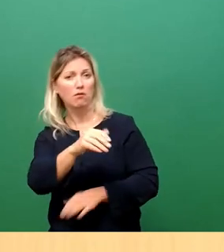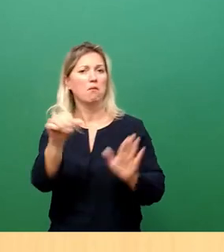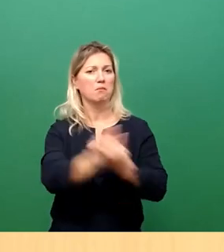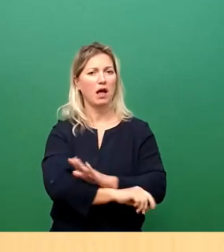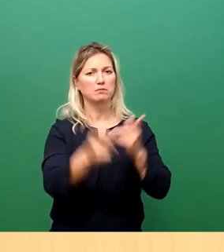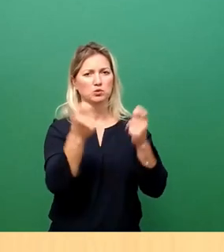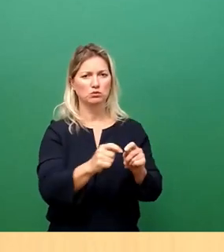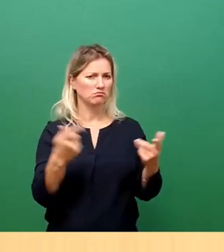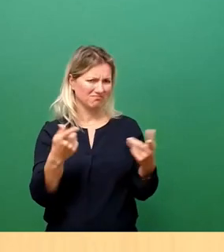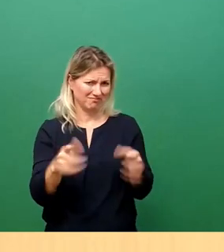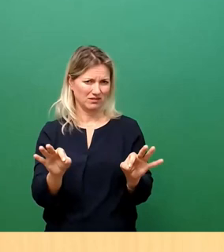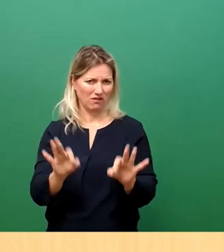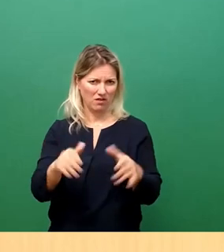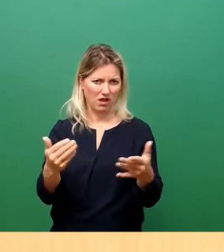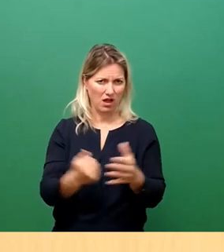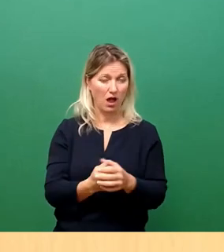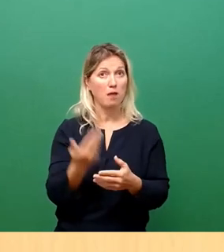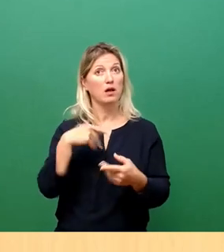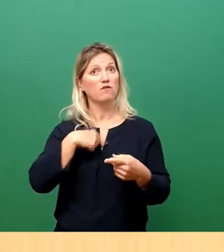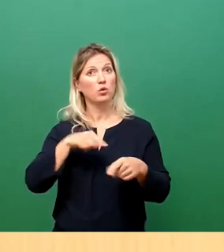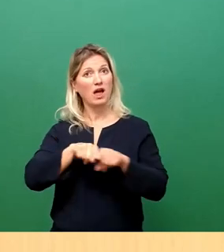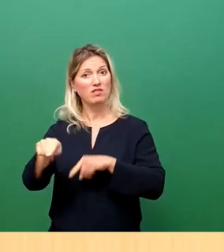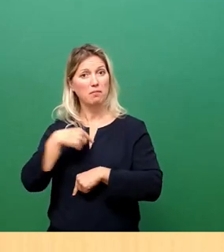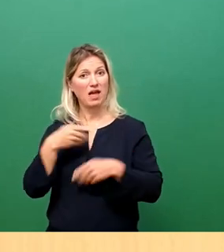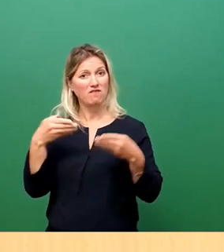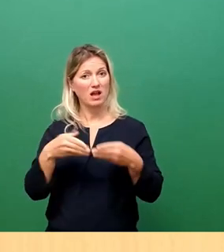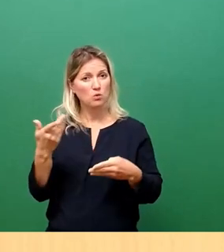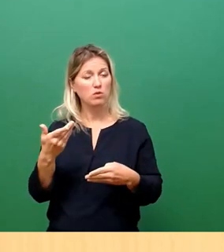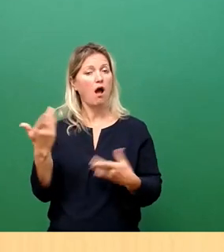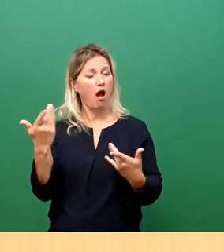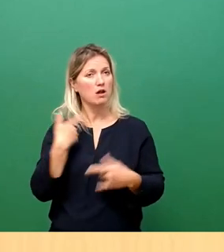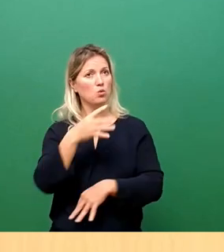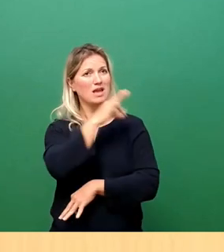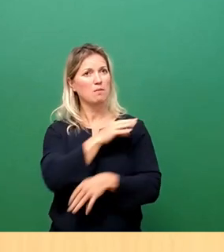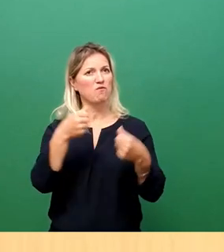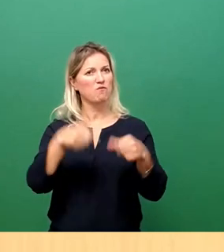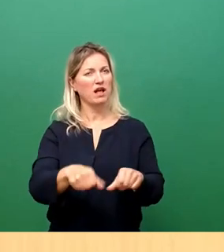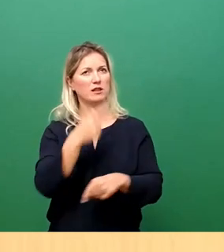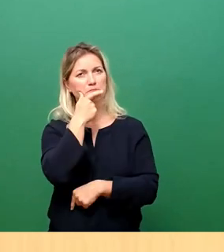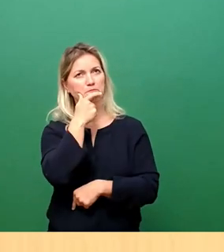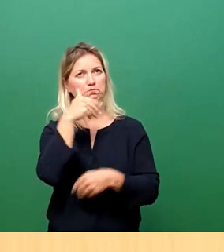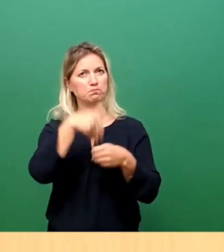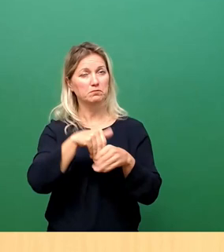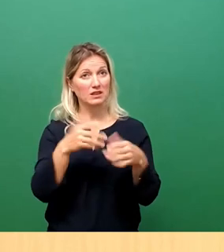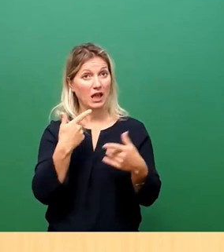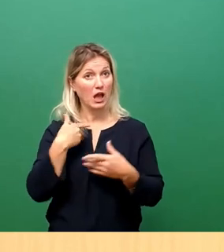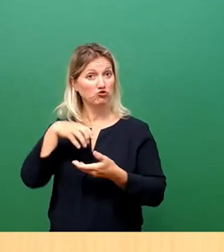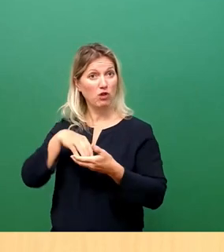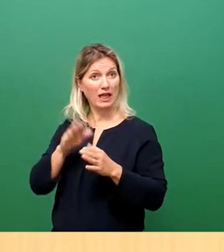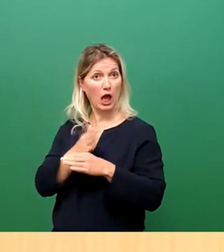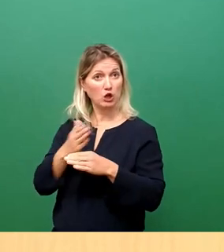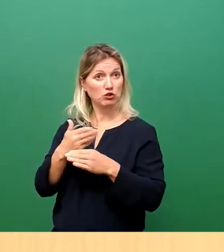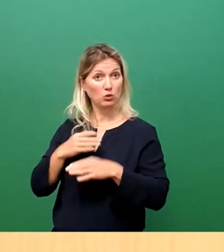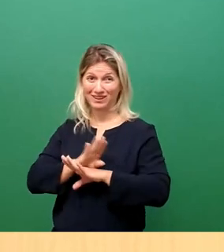Daraus folgt aber für uns als FDP-Fraktion die inhaltliche Einordnung dieser Impfpflicht. Wenngleich es keine städtische Entscheidung ist, halten wir die